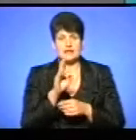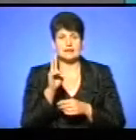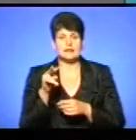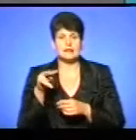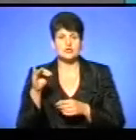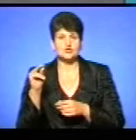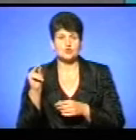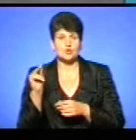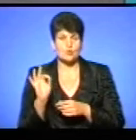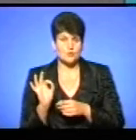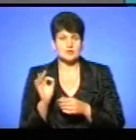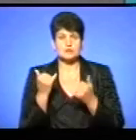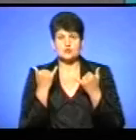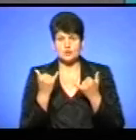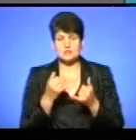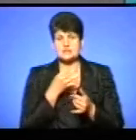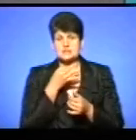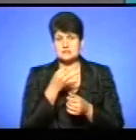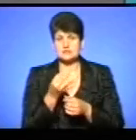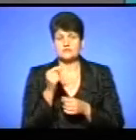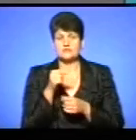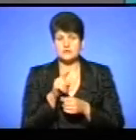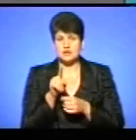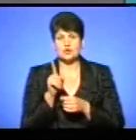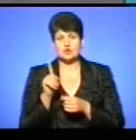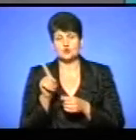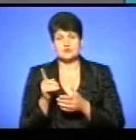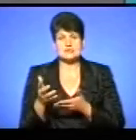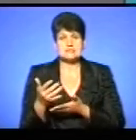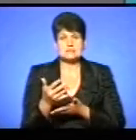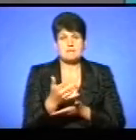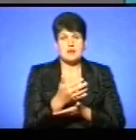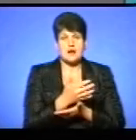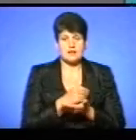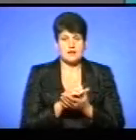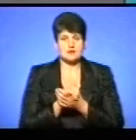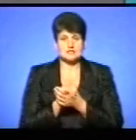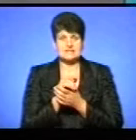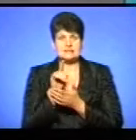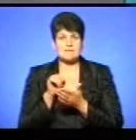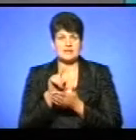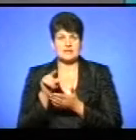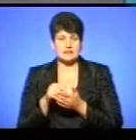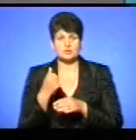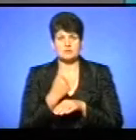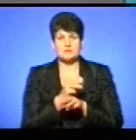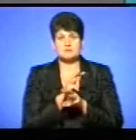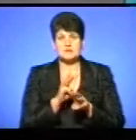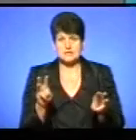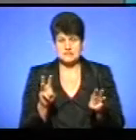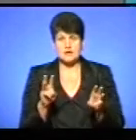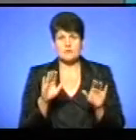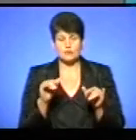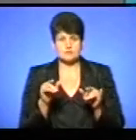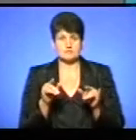який сьогодні озвучив те, що, в принципі, збирала Асоціація міст України запитання до прем'єр-міністра, які вони, будемо потім